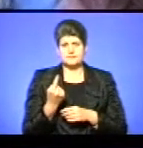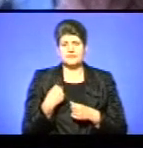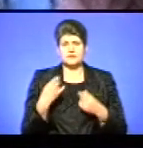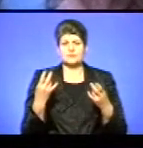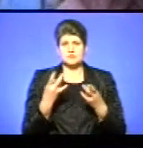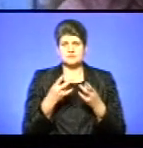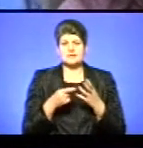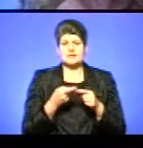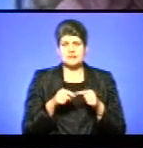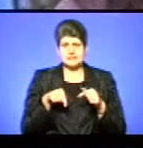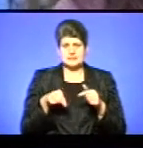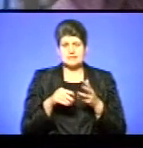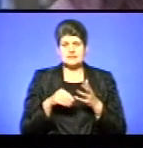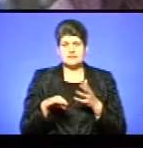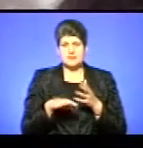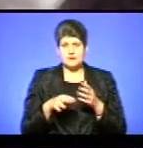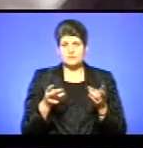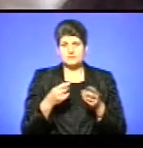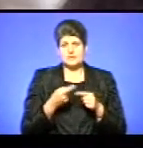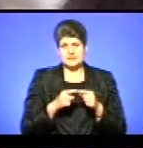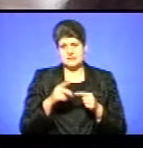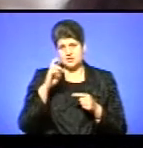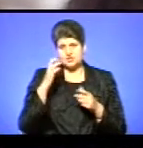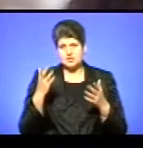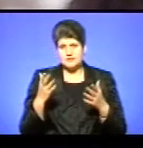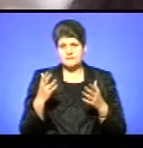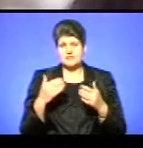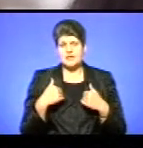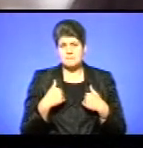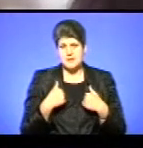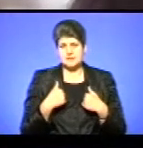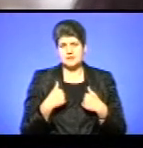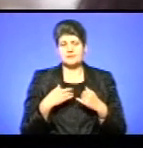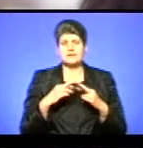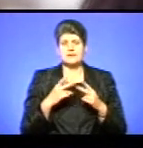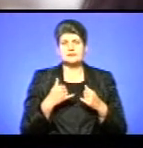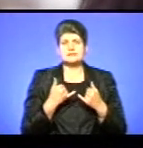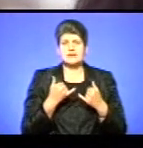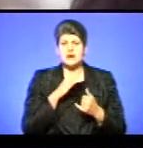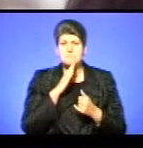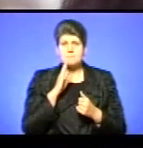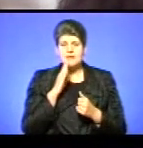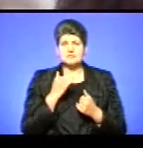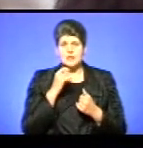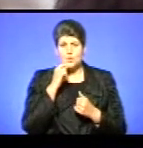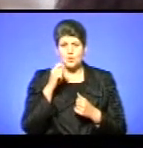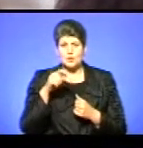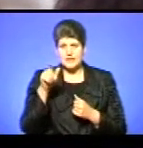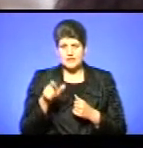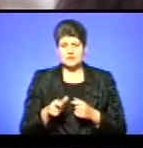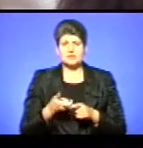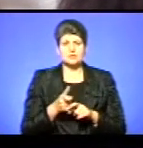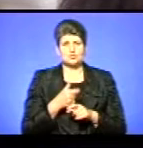потрібна ця земля, нам потрібна ця держава. І, звичайно, для мене, як для матері, як для українки, дуже